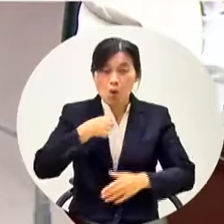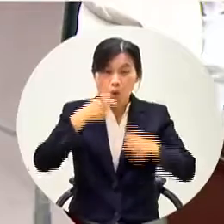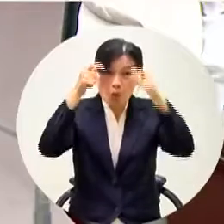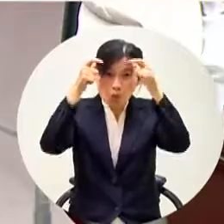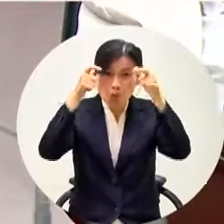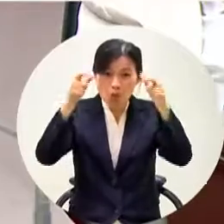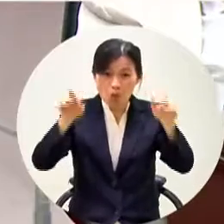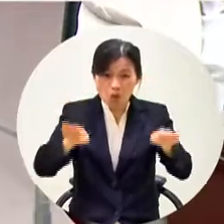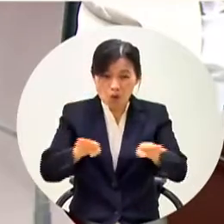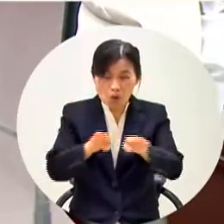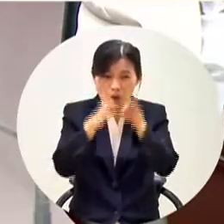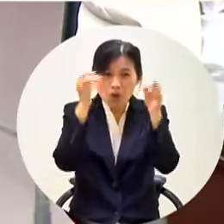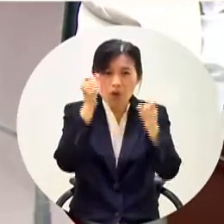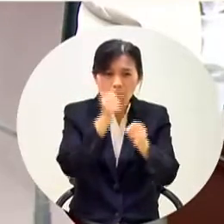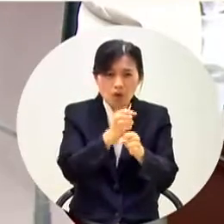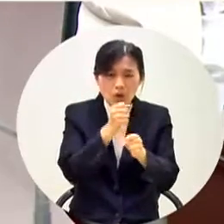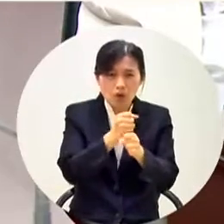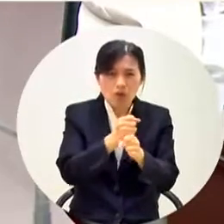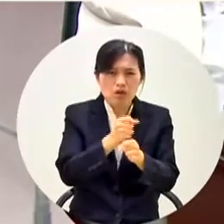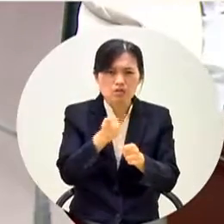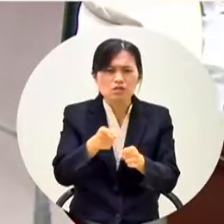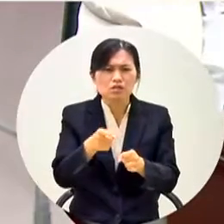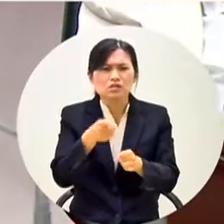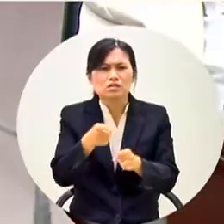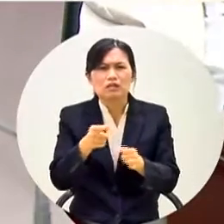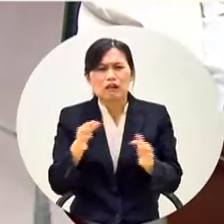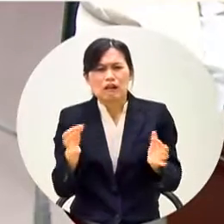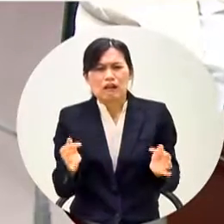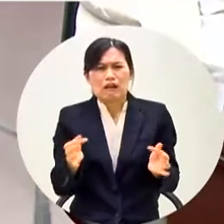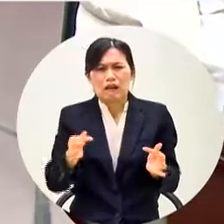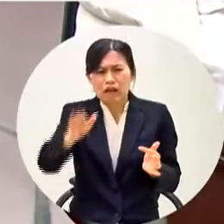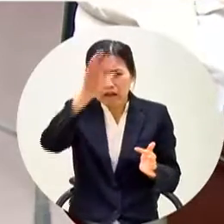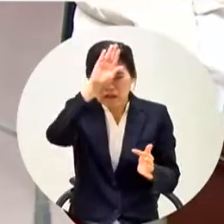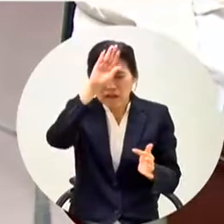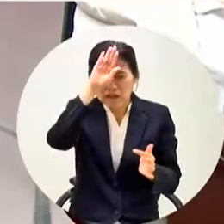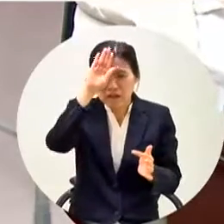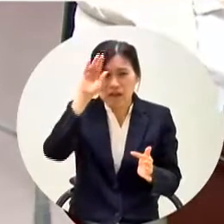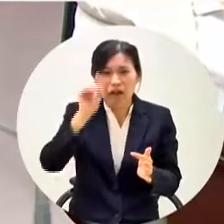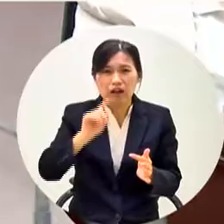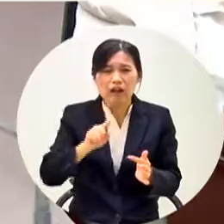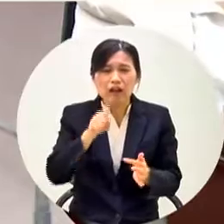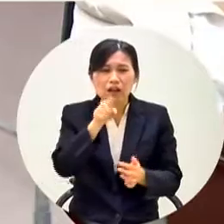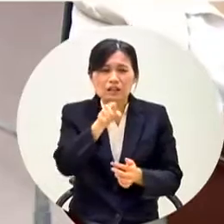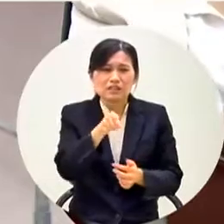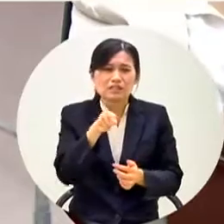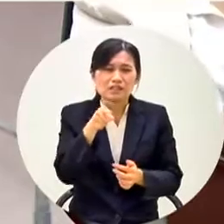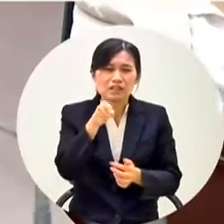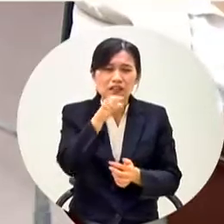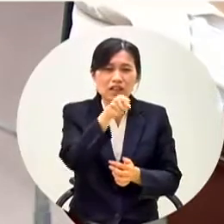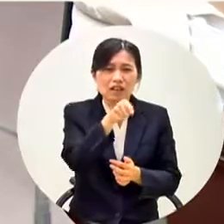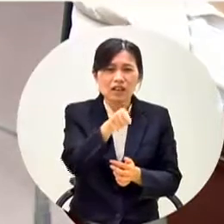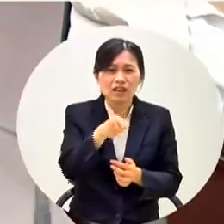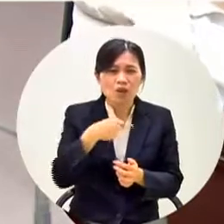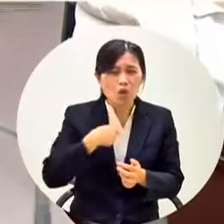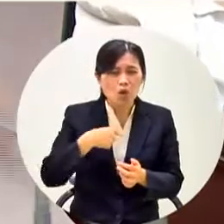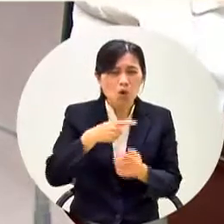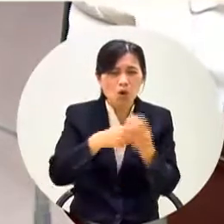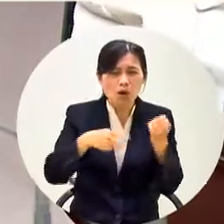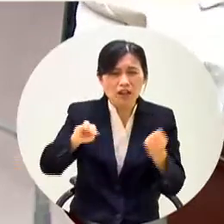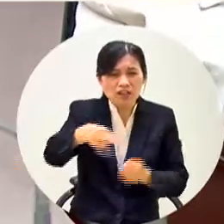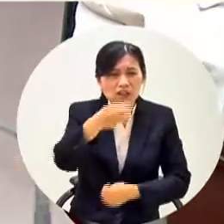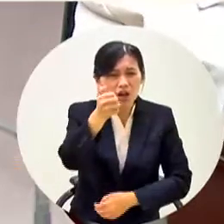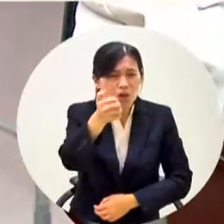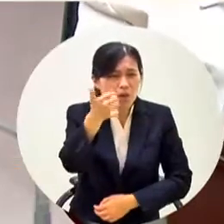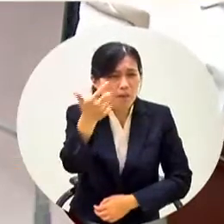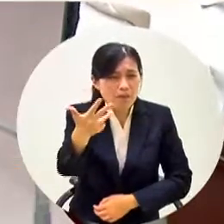雄市做起你不能用貴族的你得到貴族幣你用這種方式你怎麼讓我的孩子普遍358校的孩子每一個都